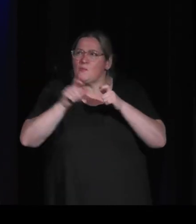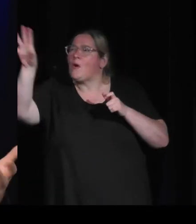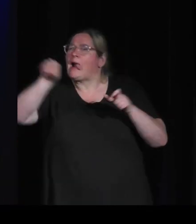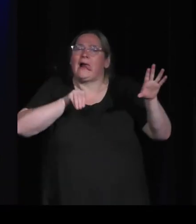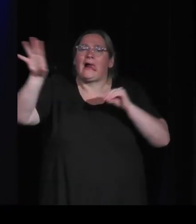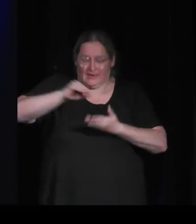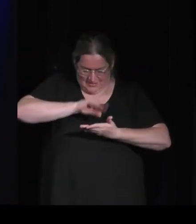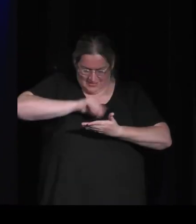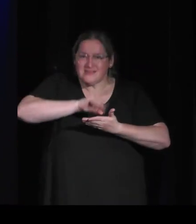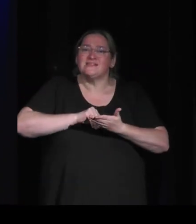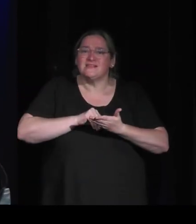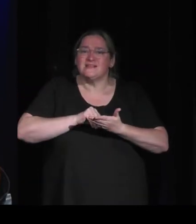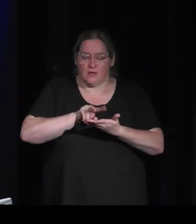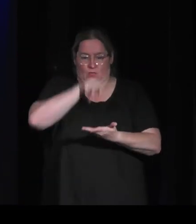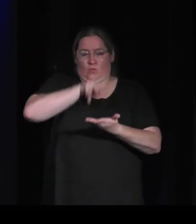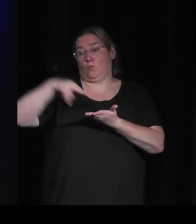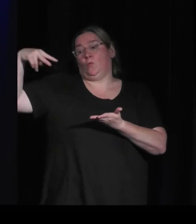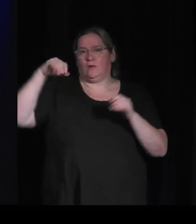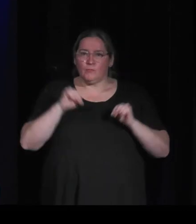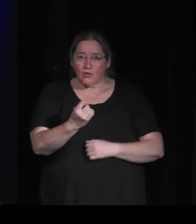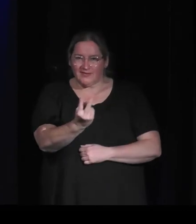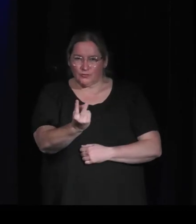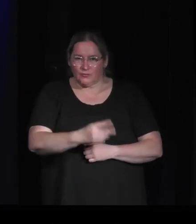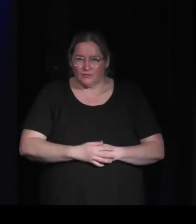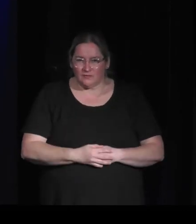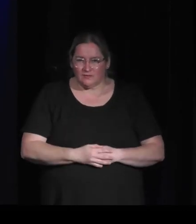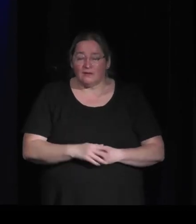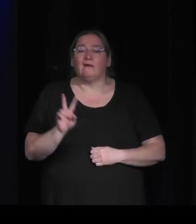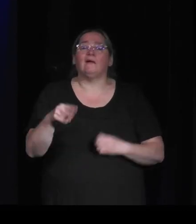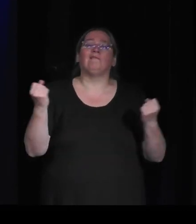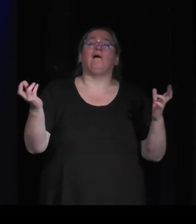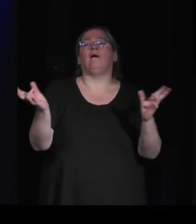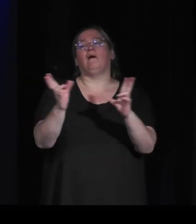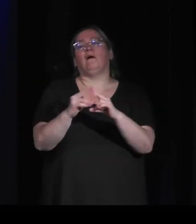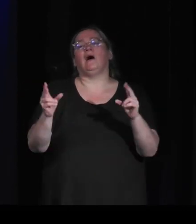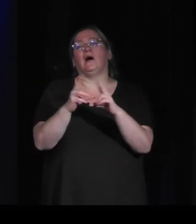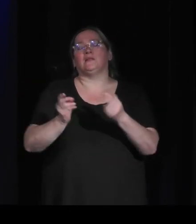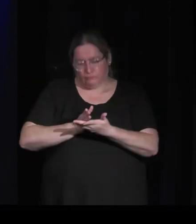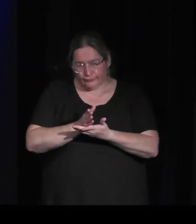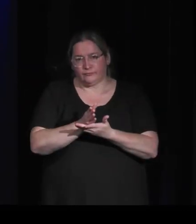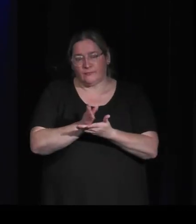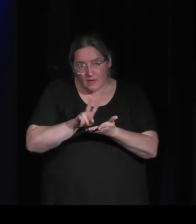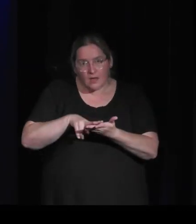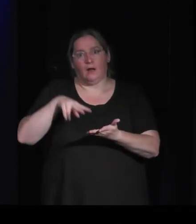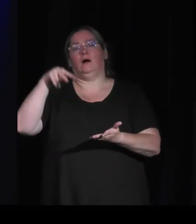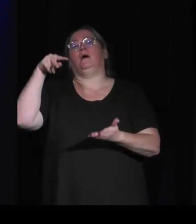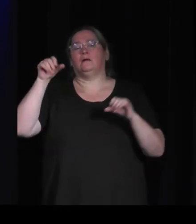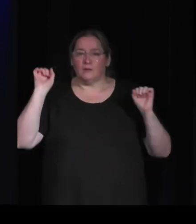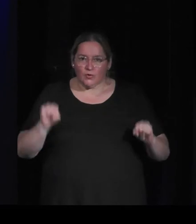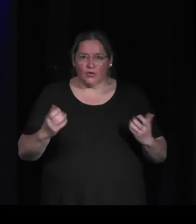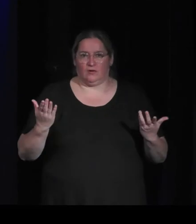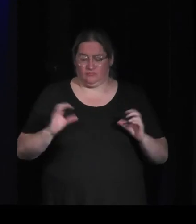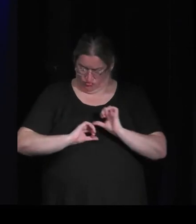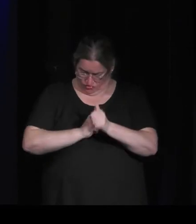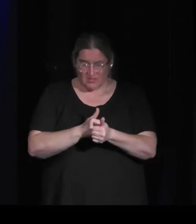retrouve dans pas mal de carnets mais enfin de pas mal de choses mais qui ne sont pas toujours liées à du narratif, nous on a voulu le faire avec du narratif mais surtout on voulait selon